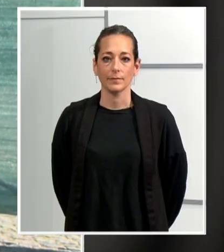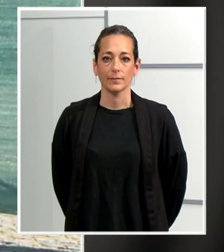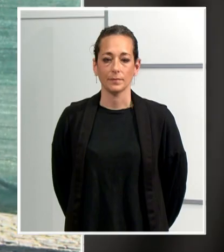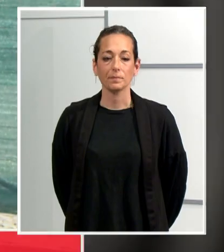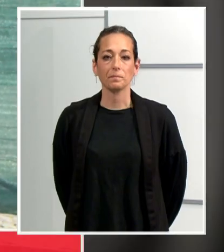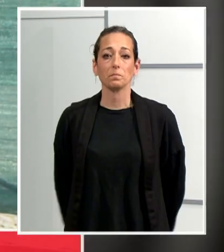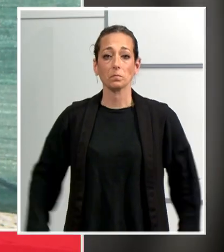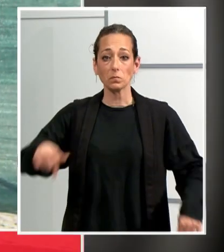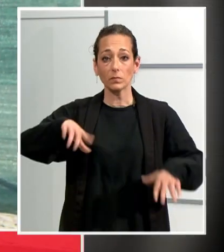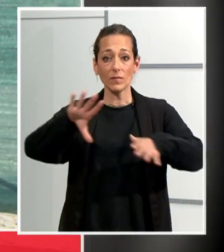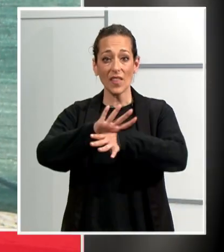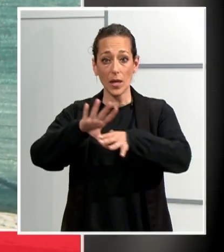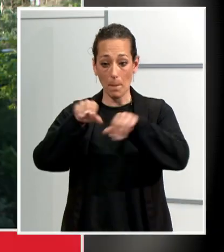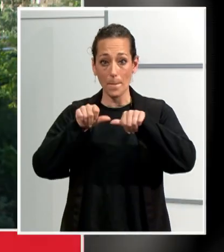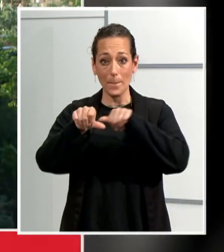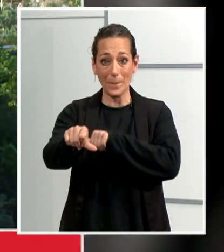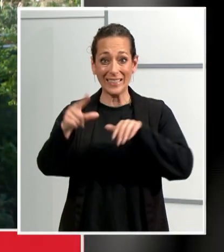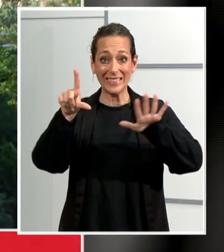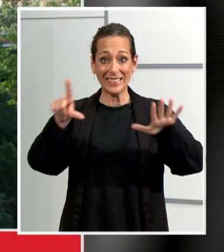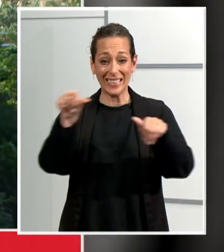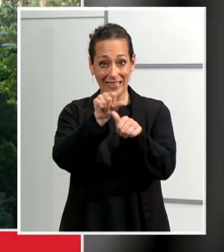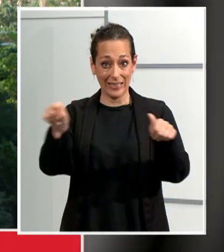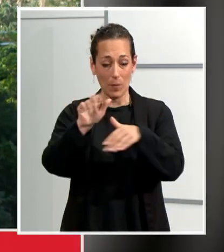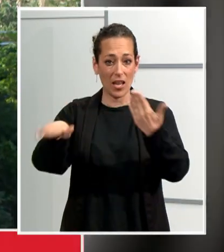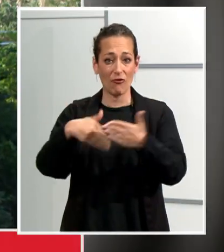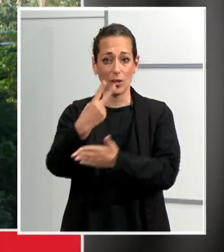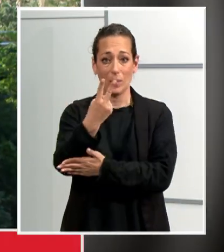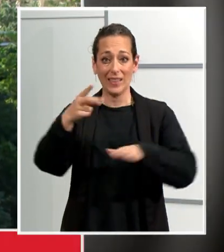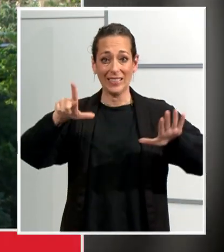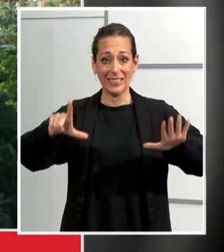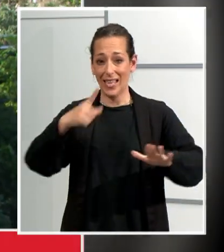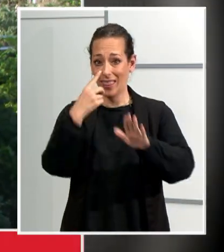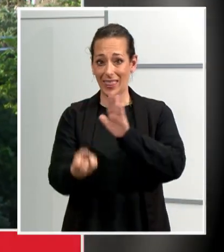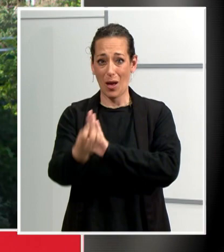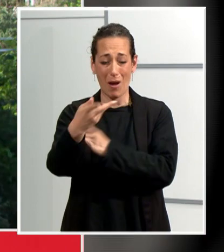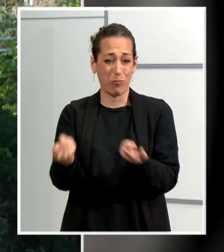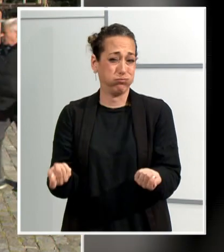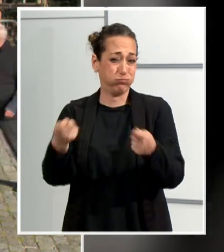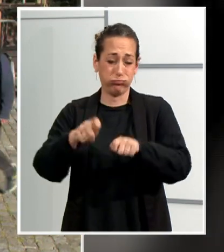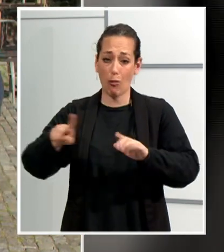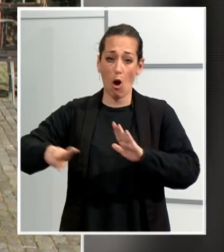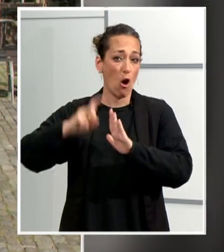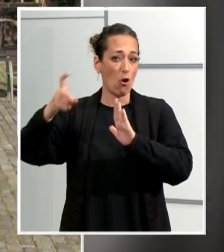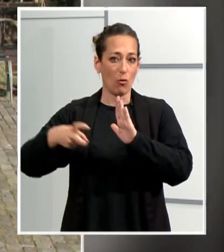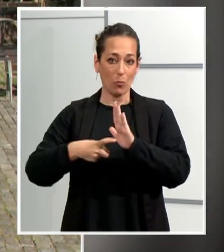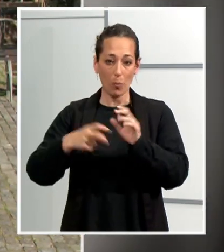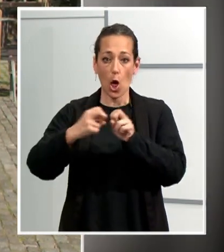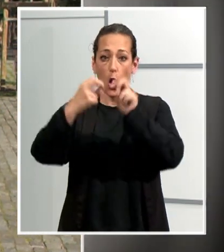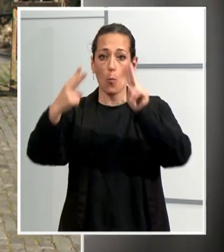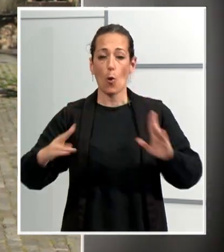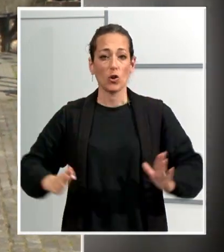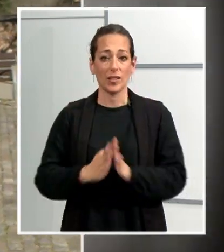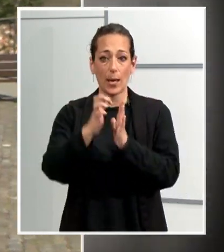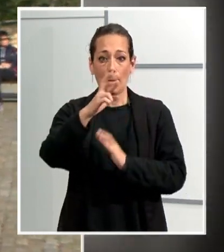Des d'aquest dimarts i durant set setmanes fins al 27 de maig ha quedat completament tancat a la ciutadania el pas pel pont de Sant Pere. Com a